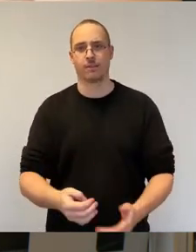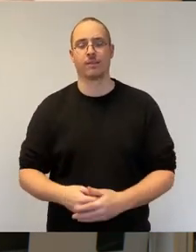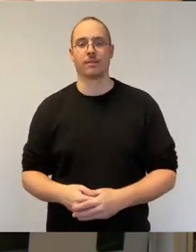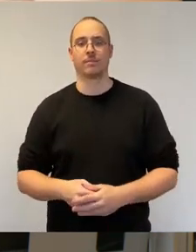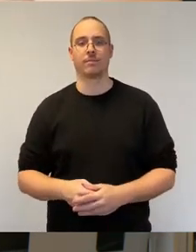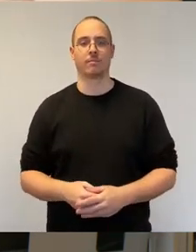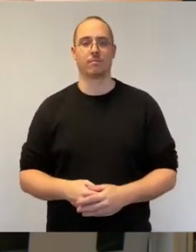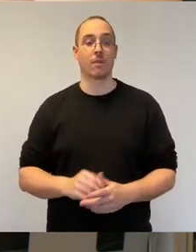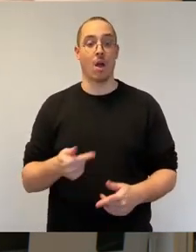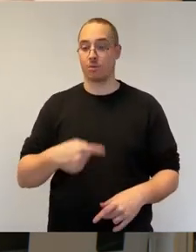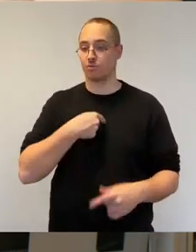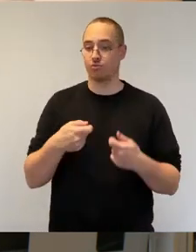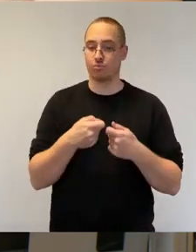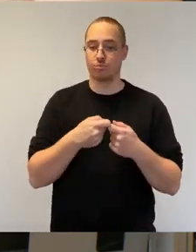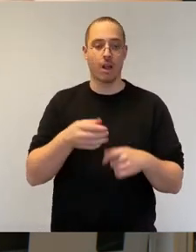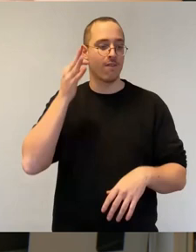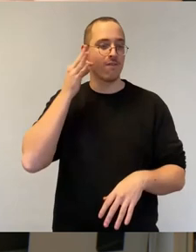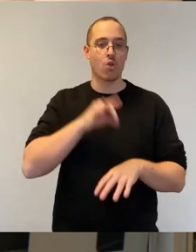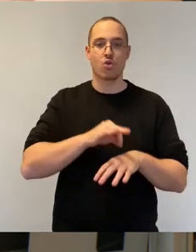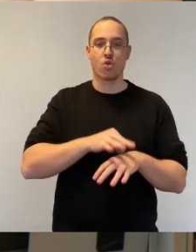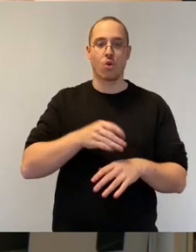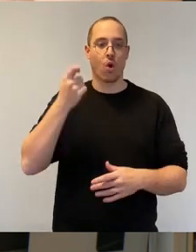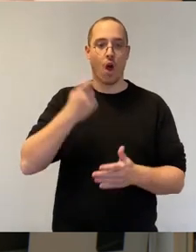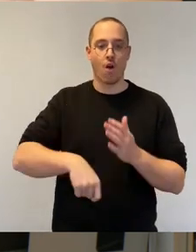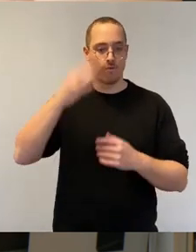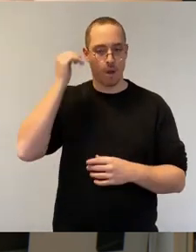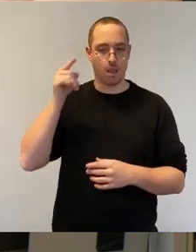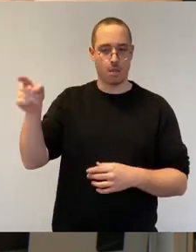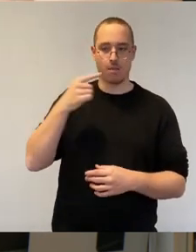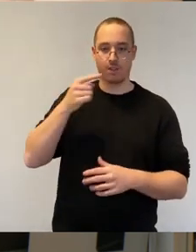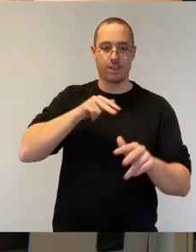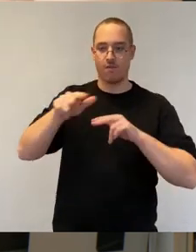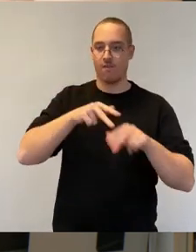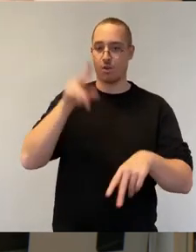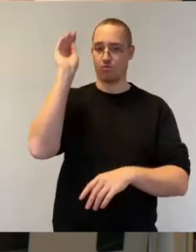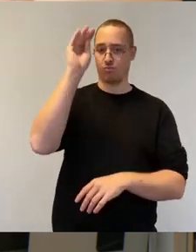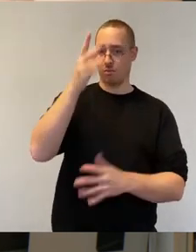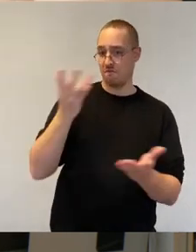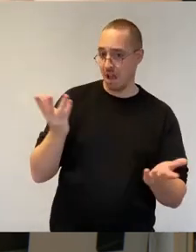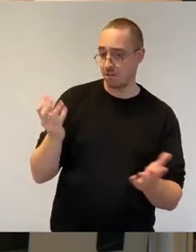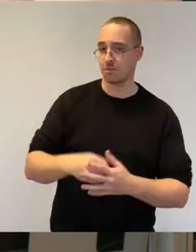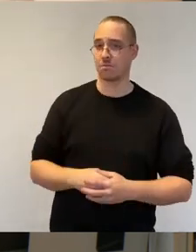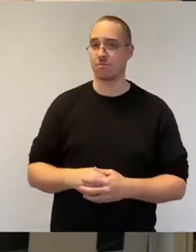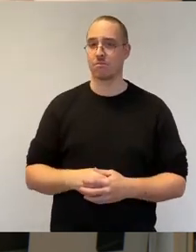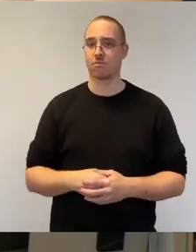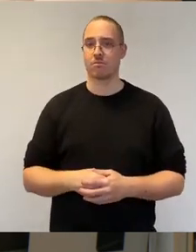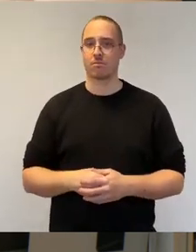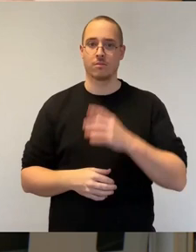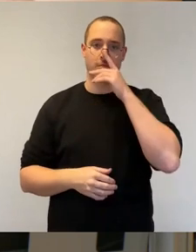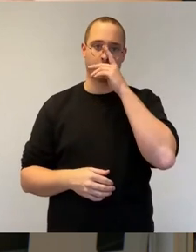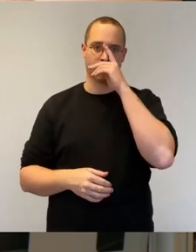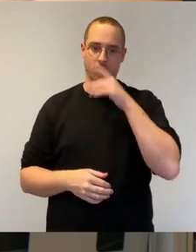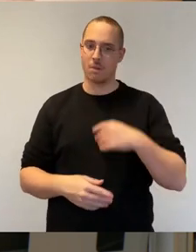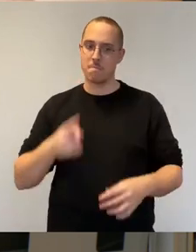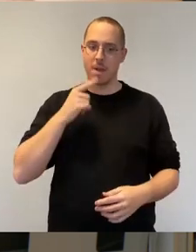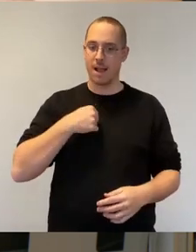in ihrem Statement der Verwaltung sagen wird. Nach meinen Informationen bräuchte es bei dem finanziellen Umfang, den die Einführung hier in Dresden kostet,